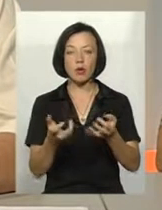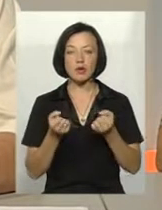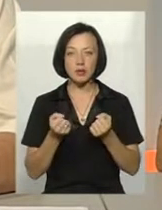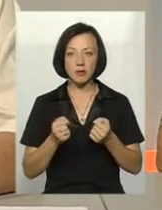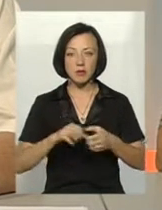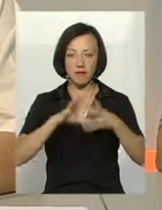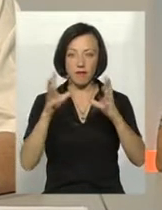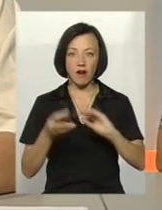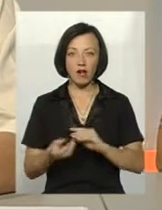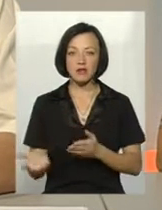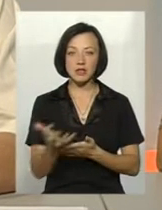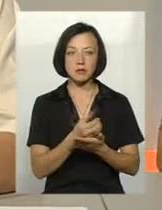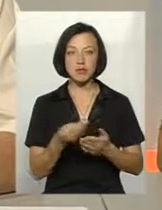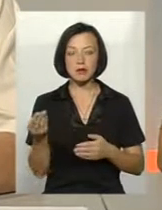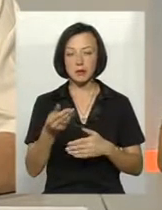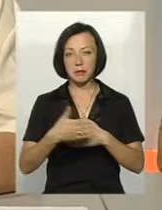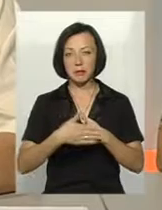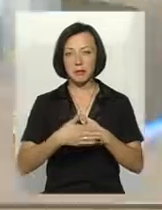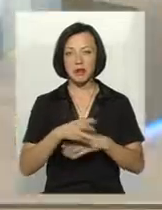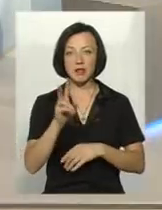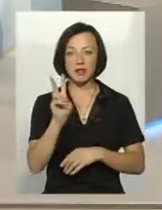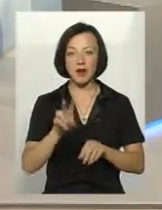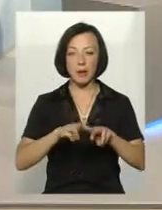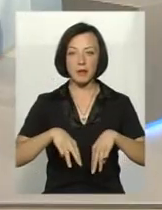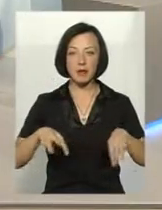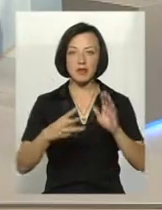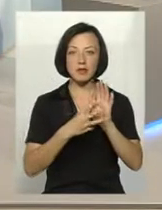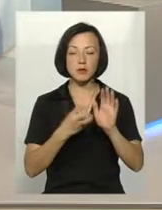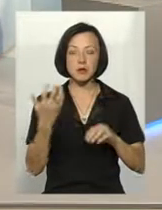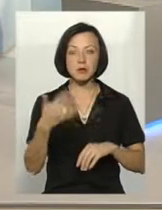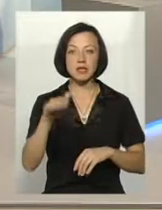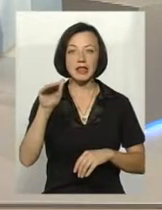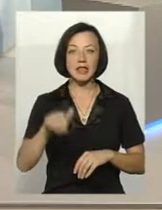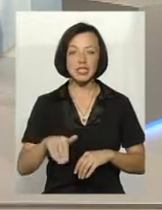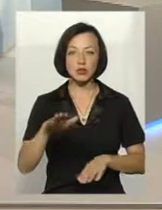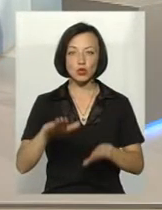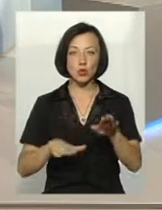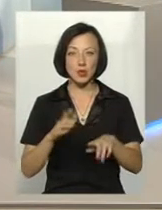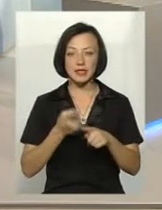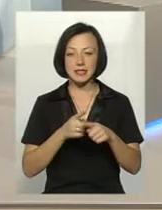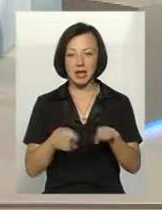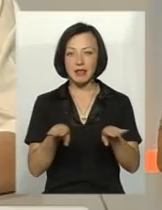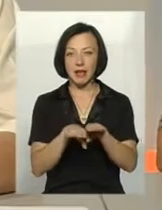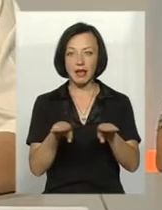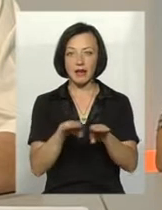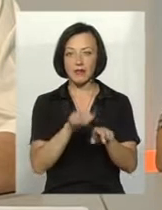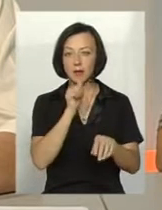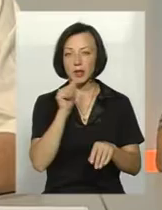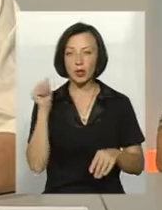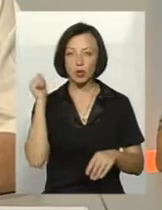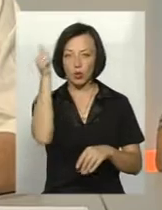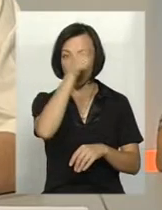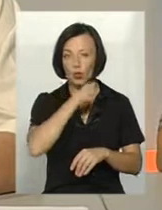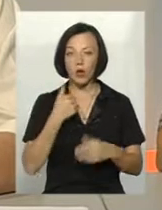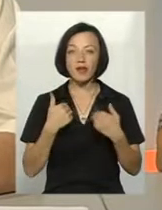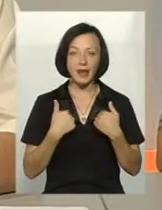валовий збір зернових культур в межах 2 мільйона 850 тисяч тонн, це на рівні минулого року. І я